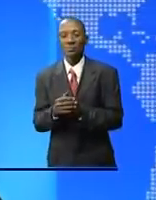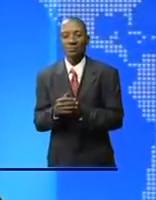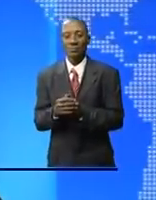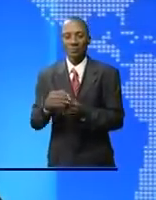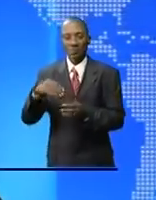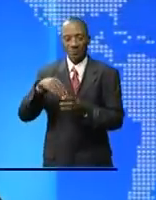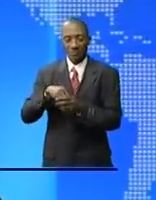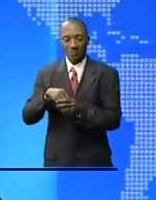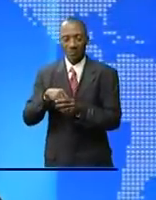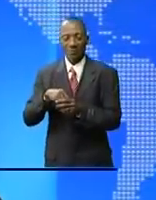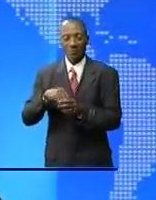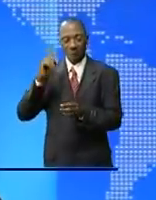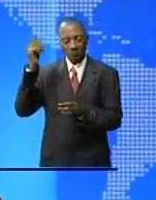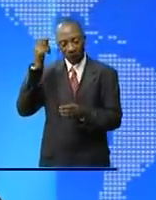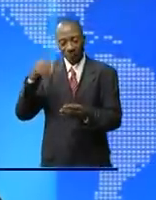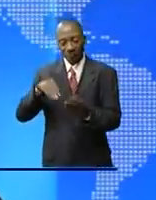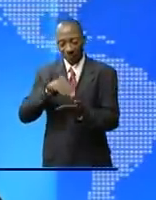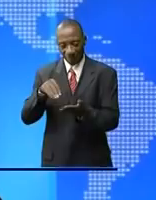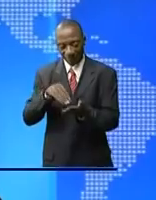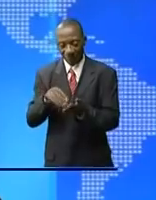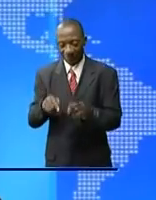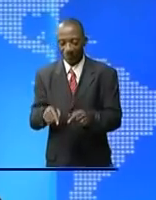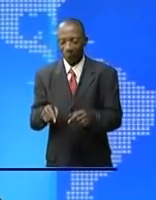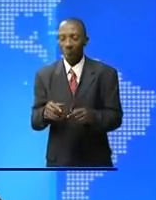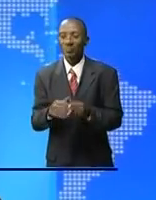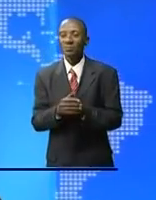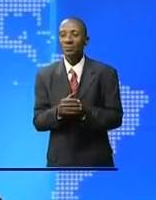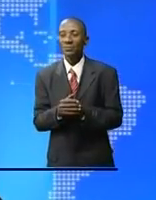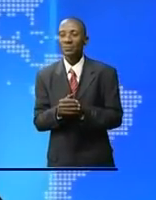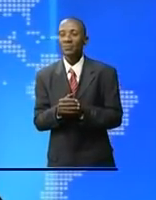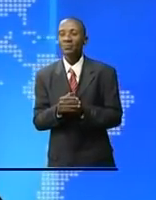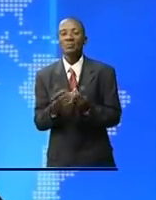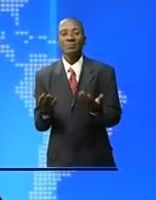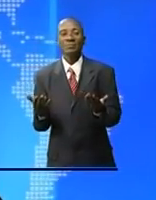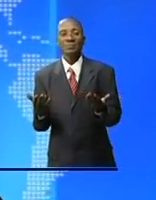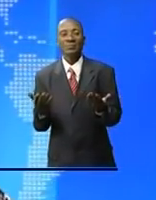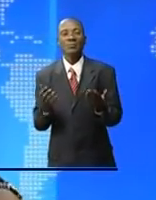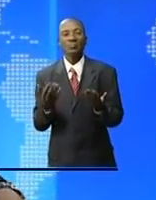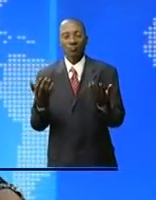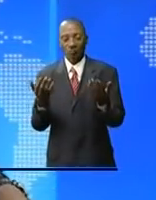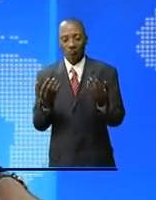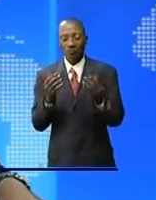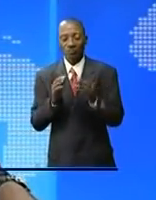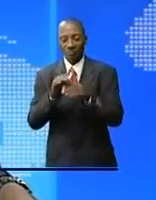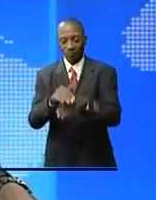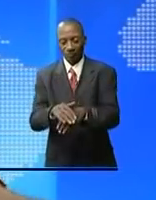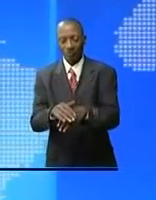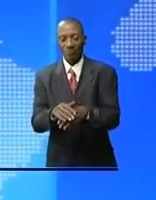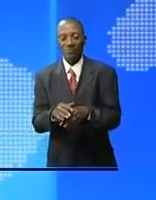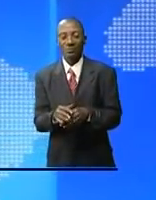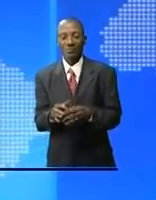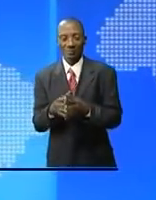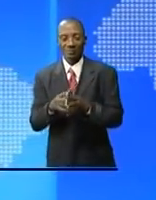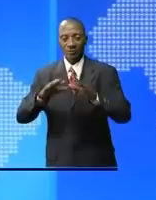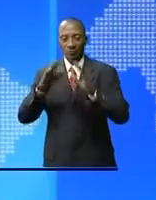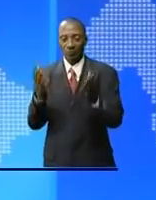L'objectif est de maintenir le dialogue social maître mot devant guider toute action au niveau de l'administration publique. Le premier